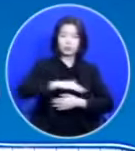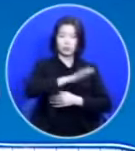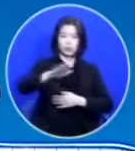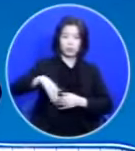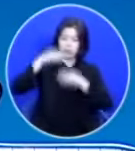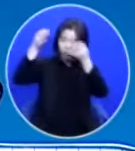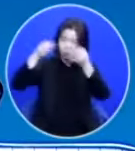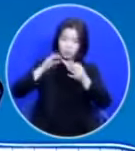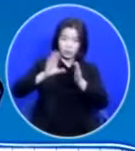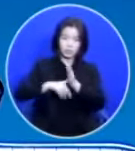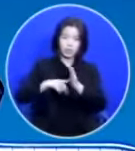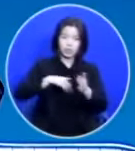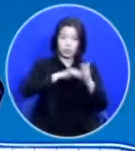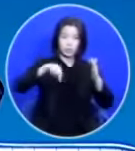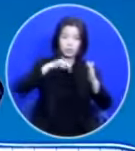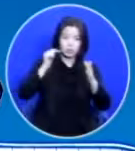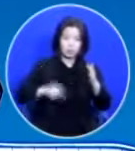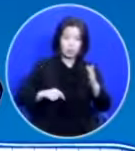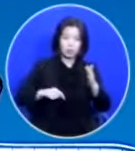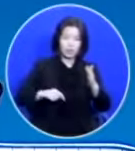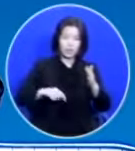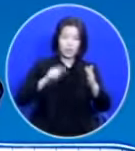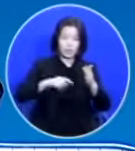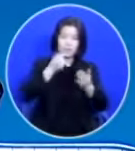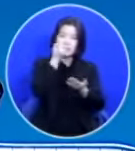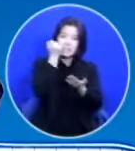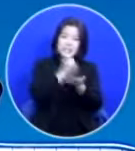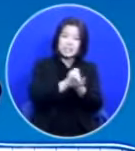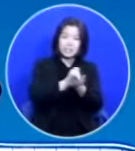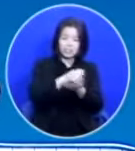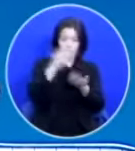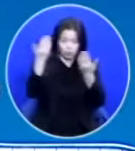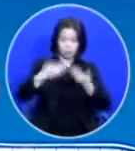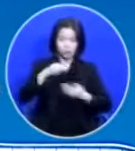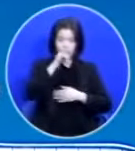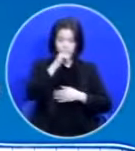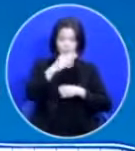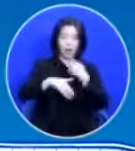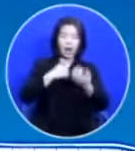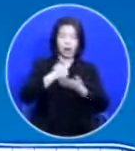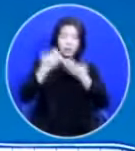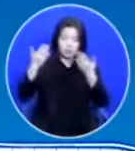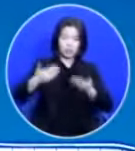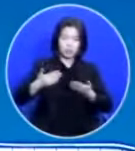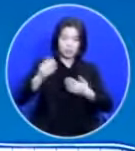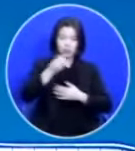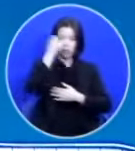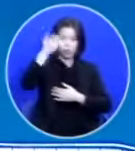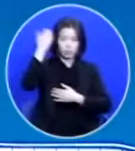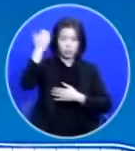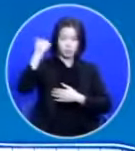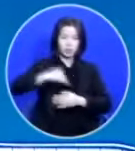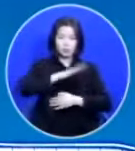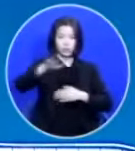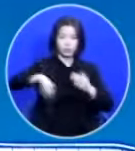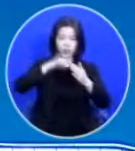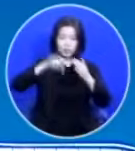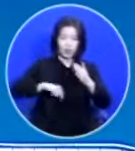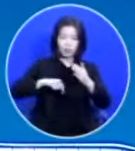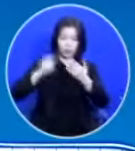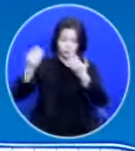우리 안에 인을 친 게 있습니다 하나님께서 성령님을 우리 가운데 주신 거예요